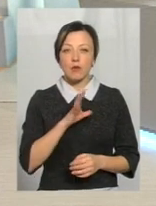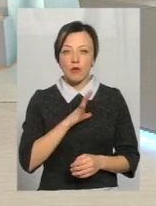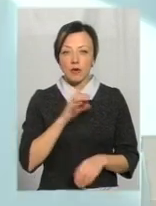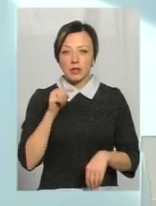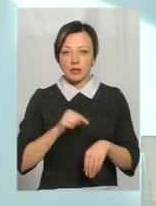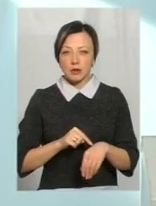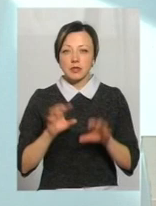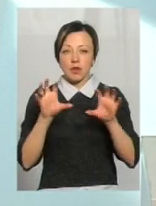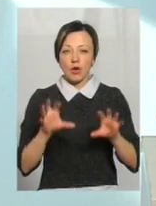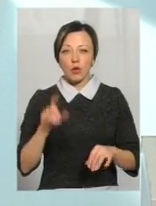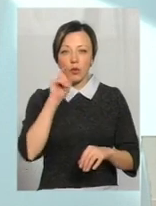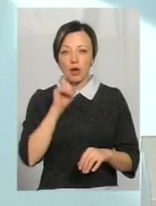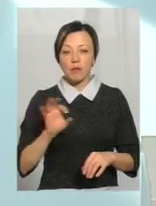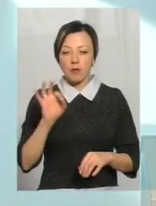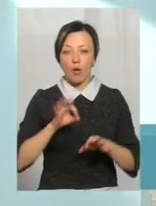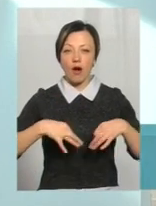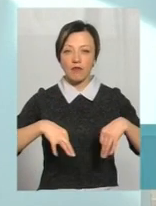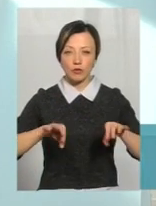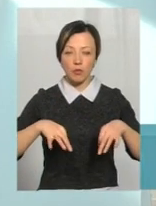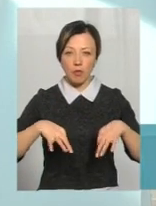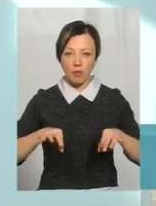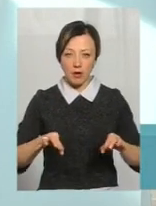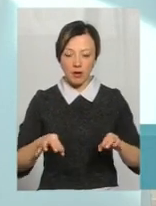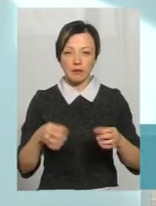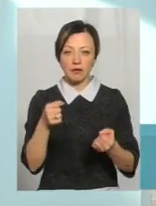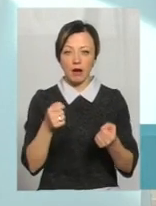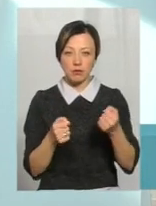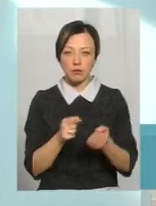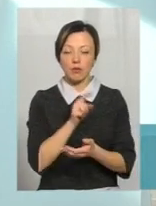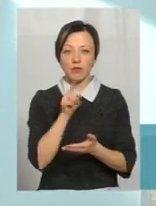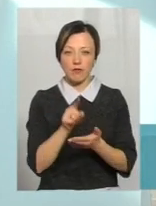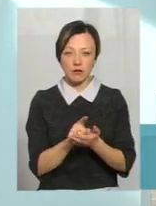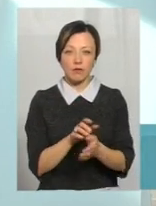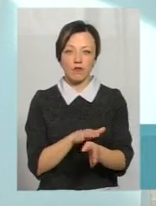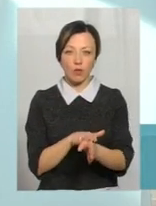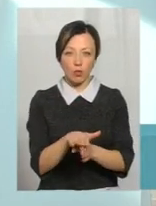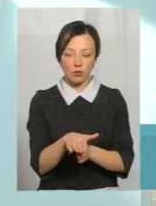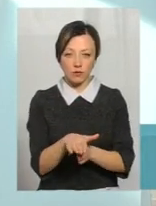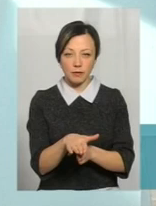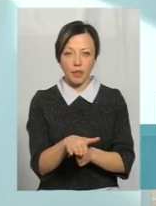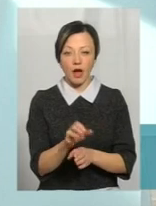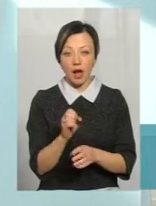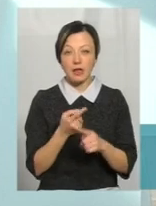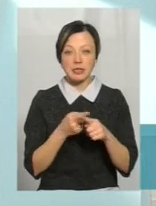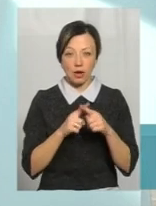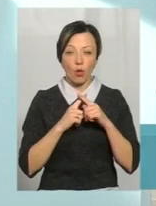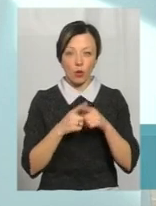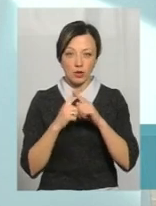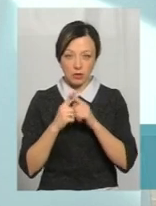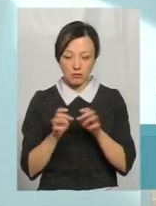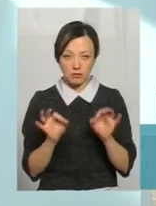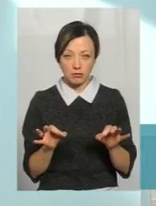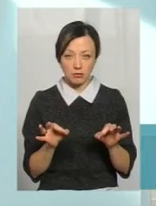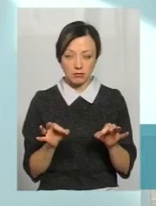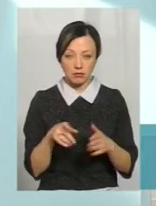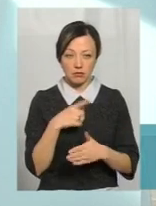транспорт. Так, закон України про автомобільний транспорт перевізник зобов'язані здійснювати перевезення пасажирів пільгових категорій. Але